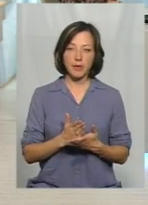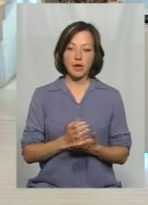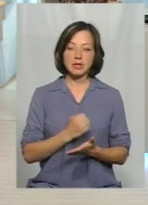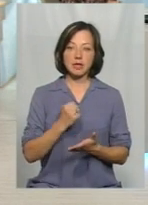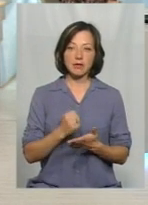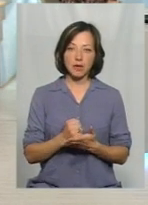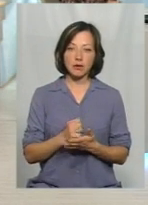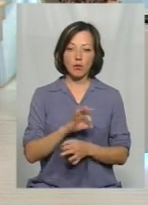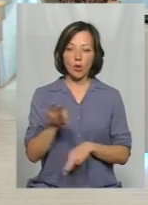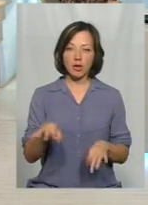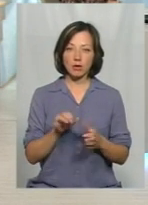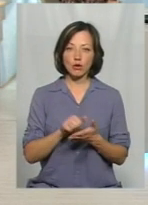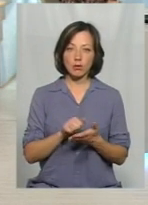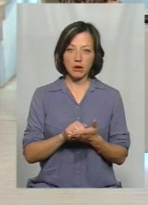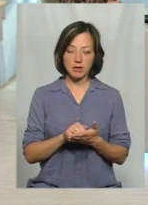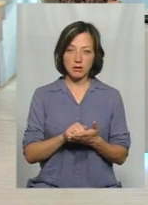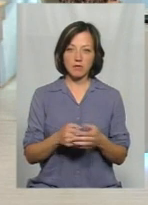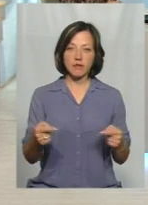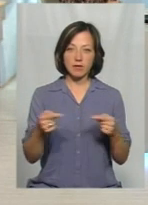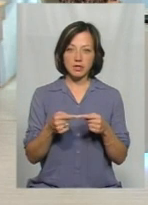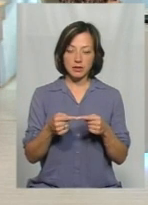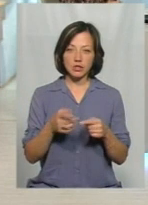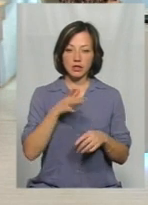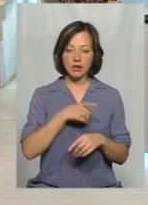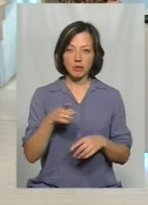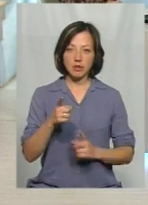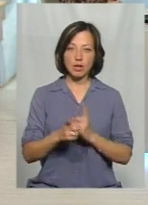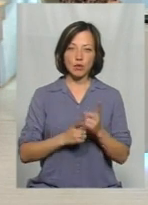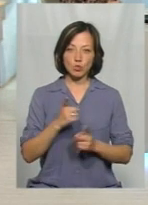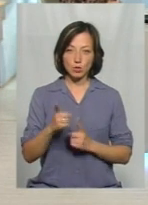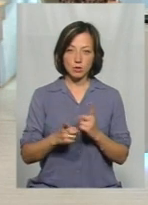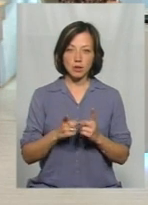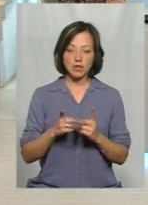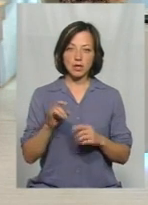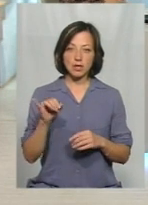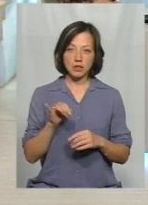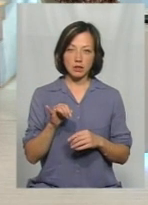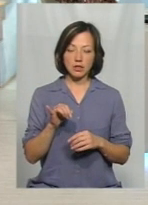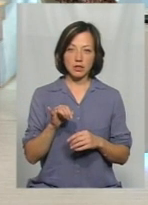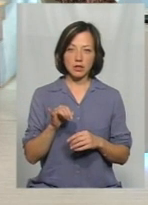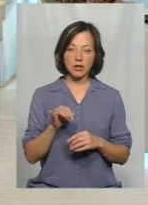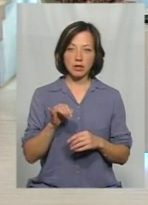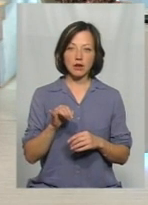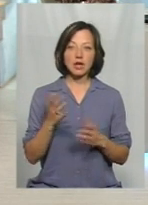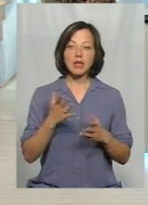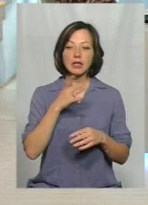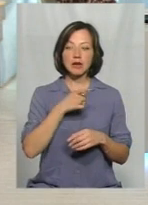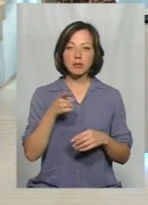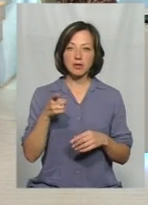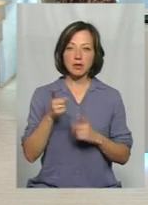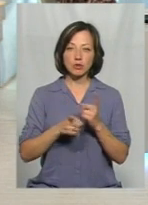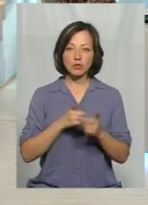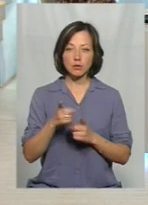Затверджена проектна документація, визначені терміни реконструкції і шлях вирішення цих питань. Які ці терміни